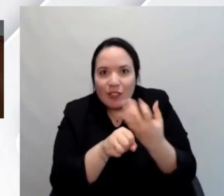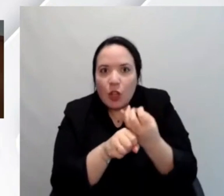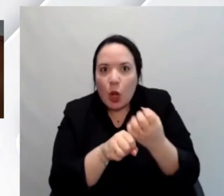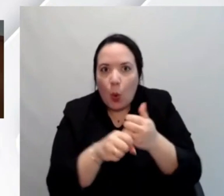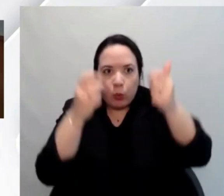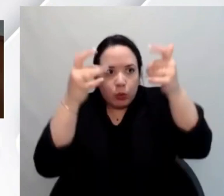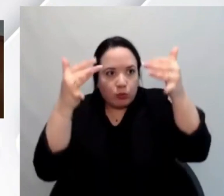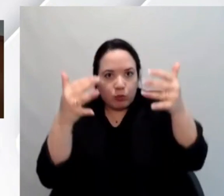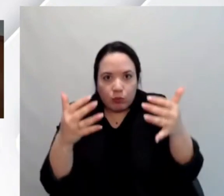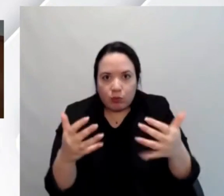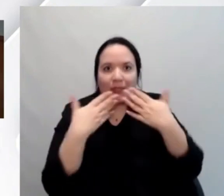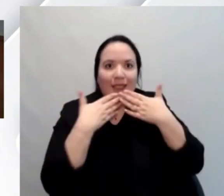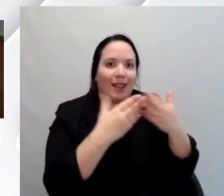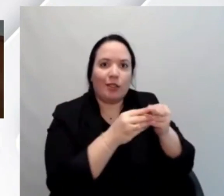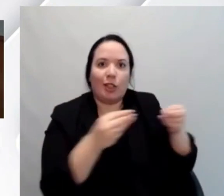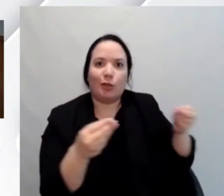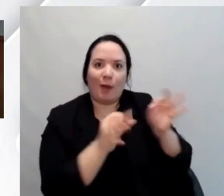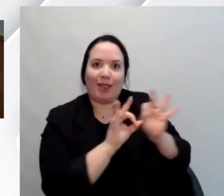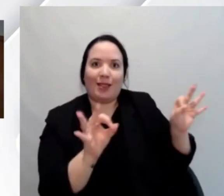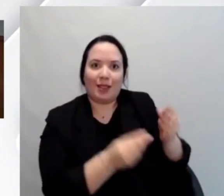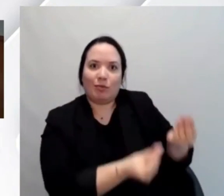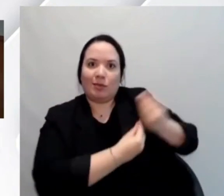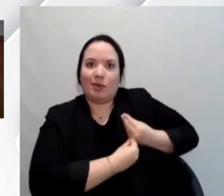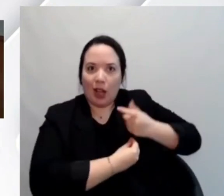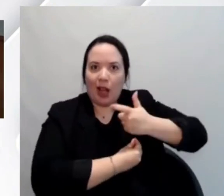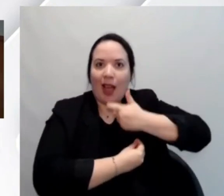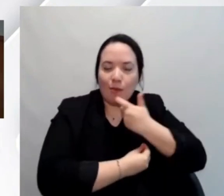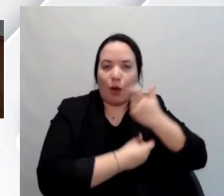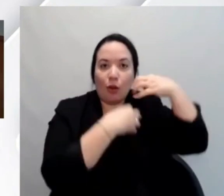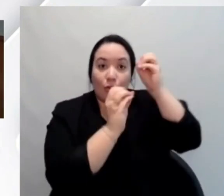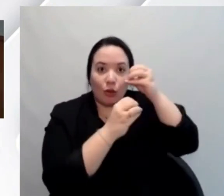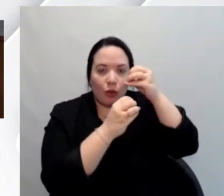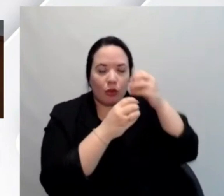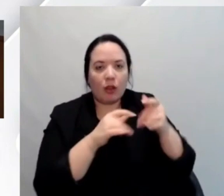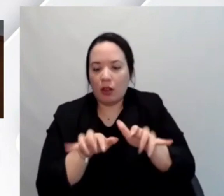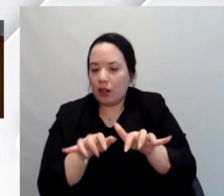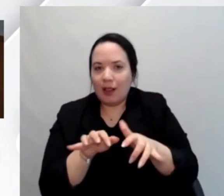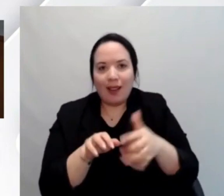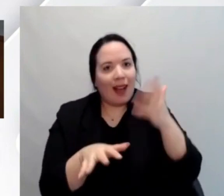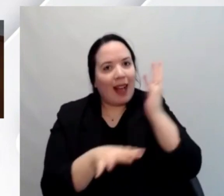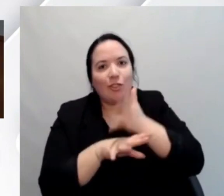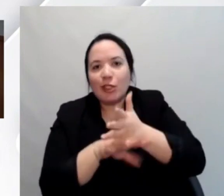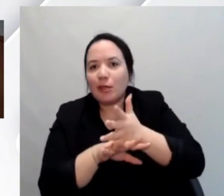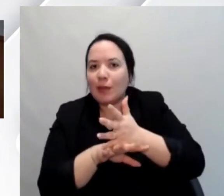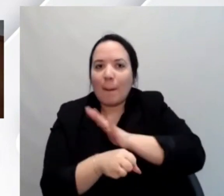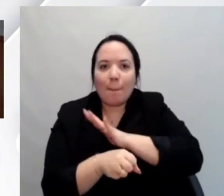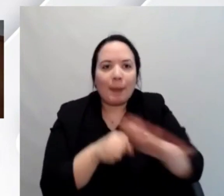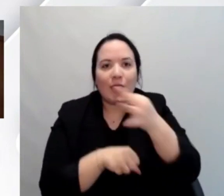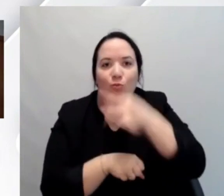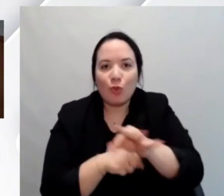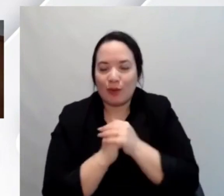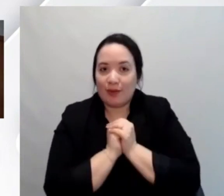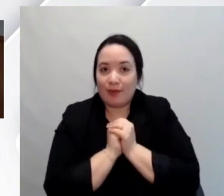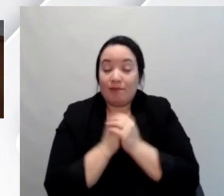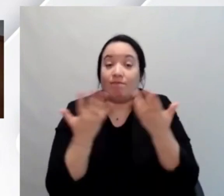componenti messe a disposizione da Apple, da Google in modo pienamente accessibile. Chiaramente